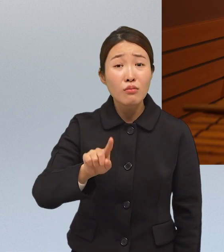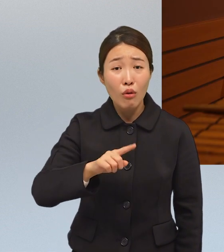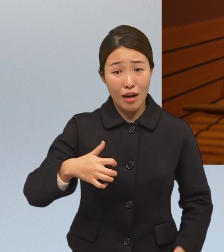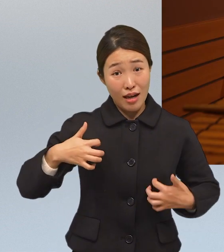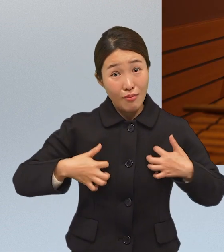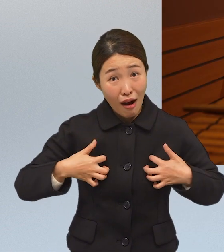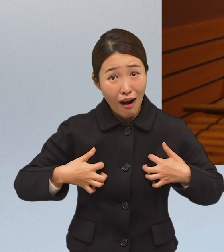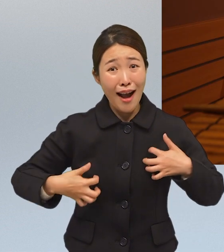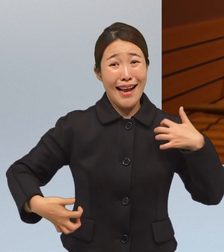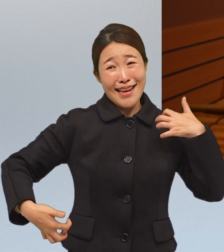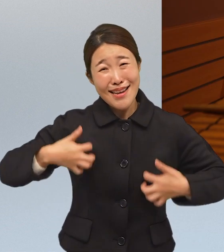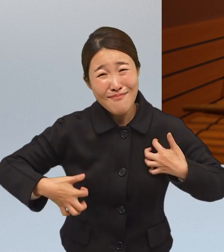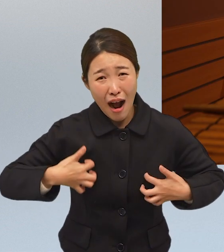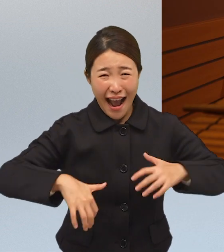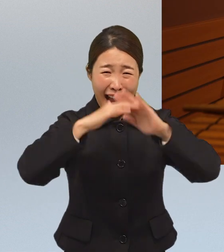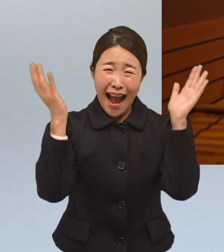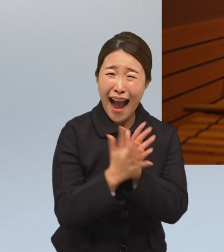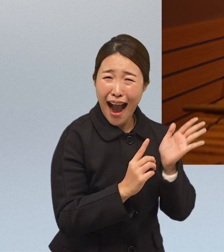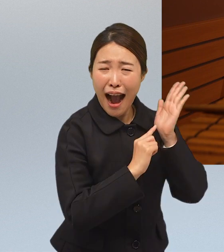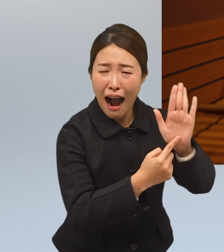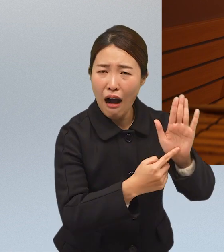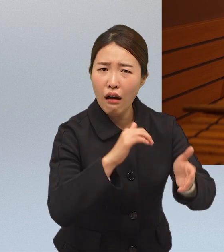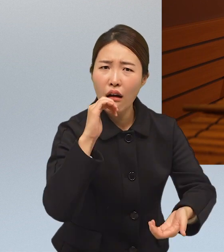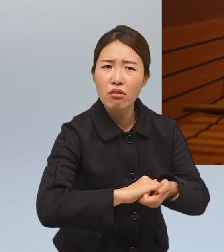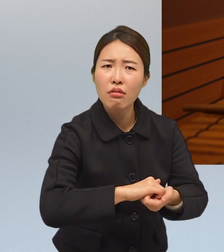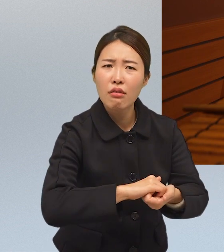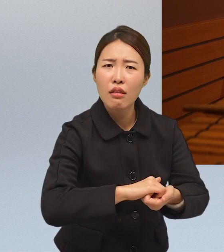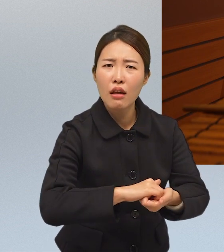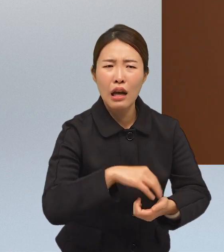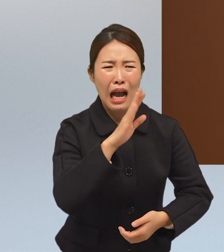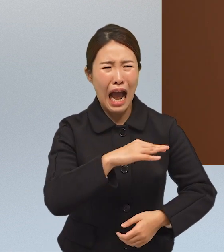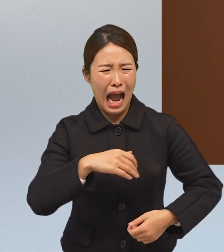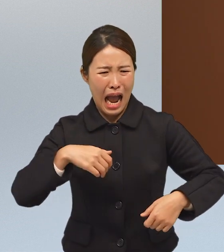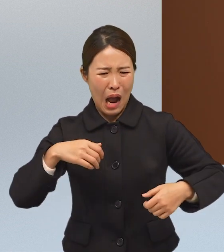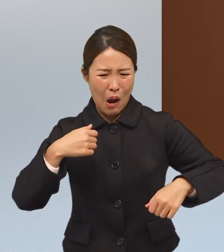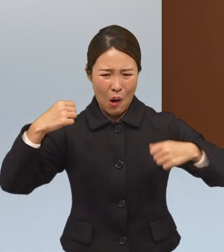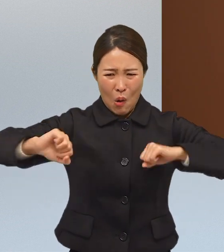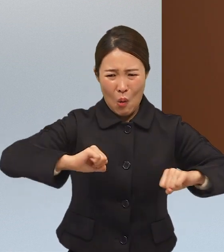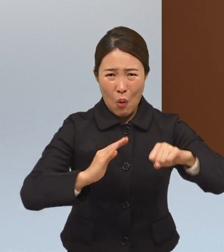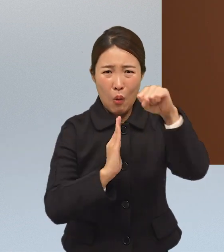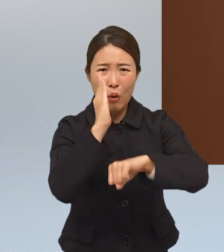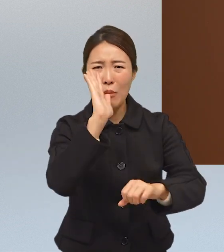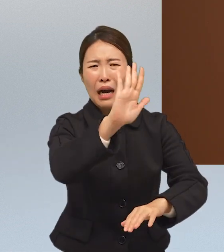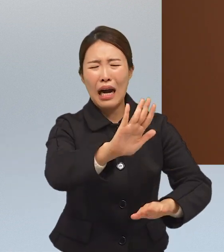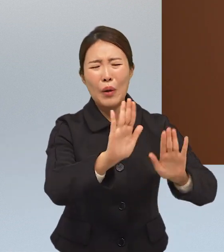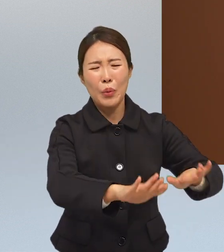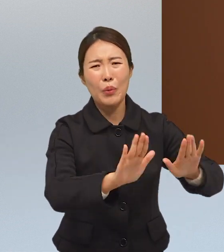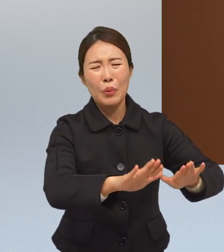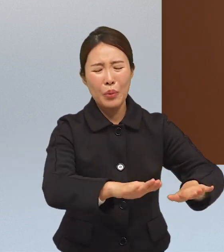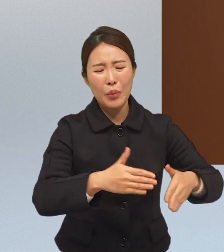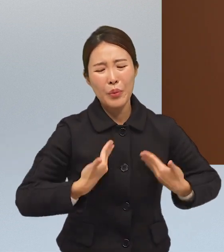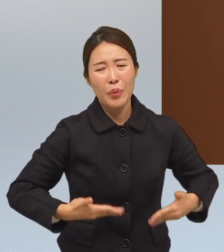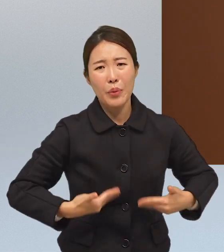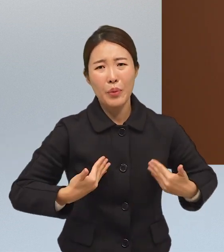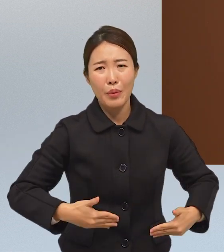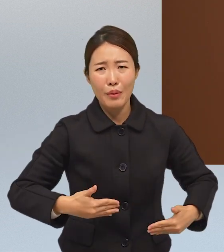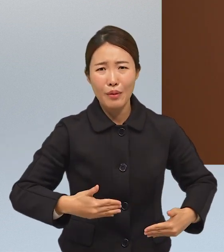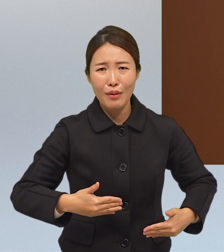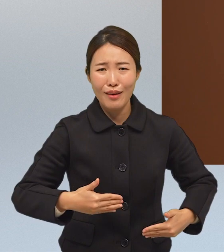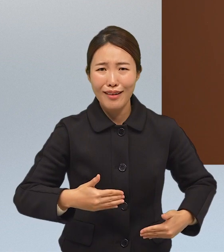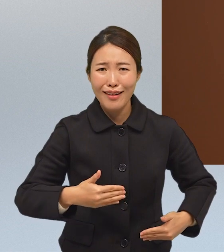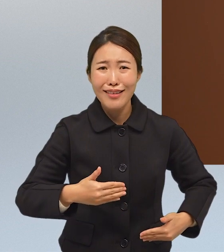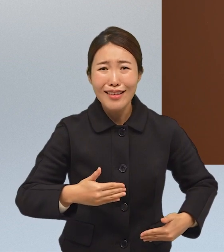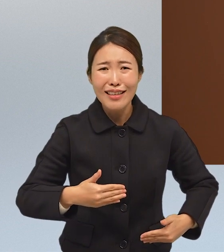우리는 기뻐도 기쁘다고 다 표현을 못하는구나 항상 오버하지마 나서지마